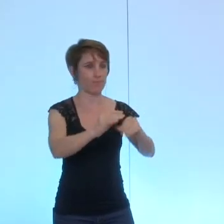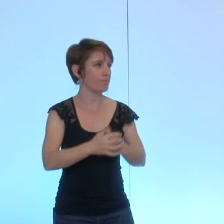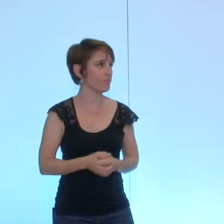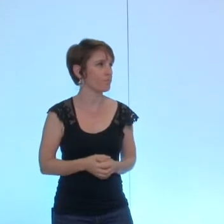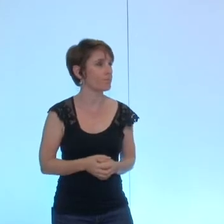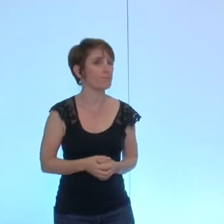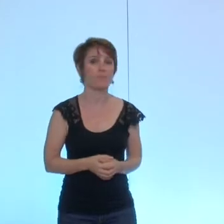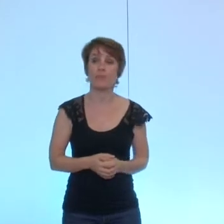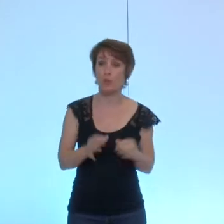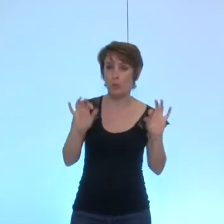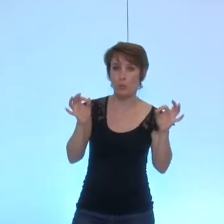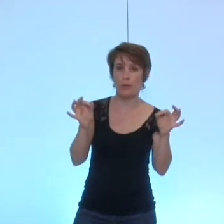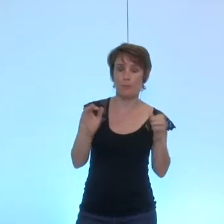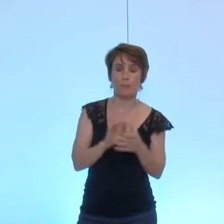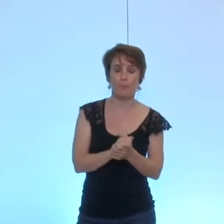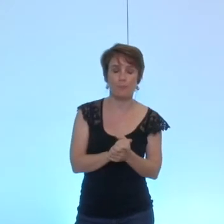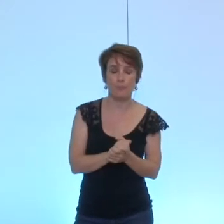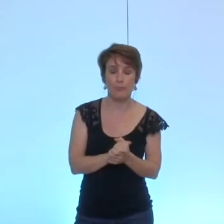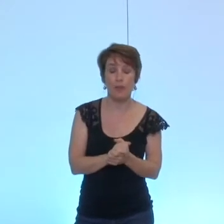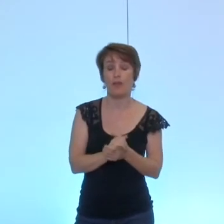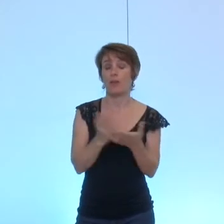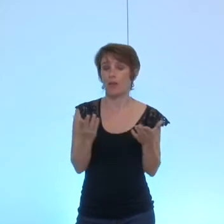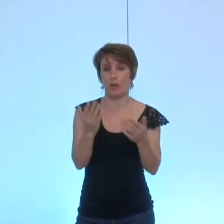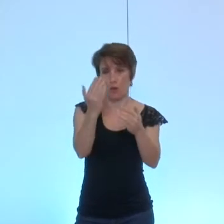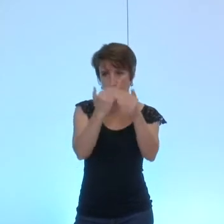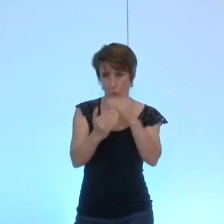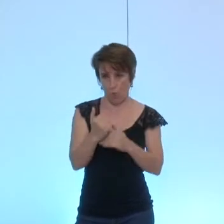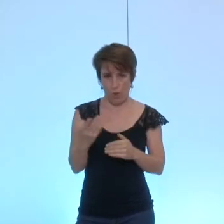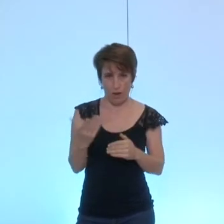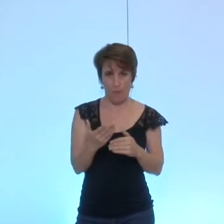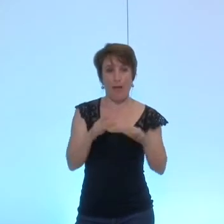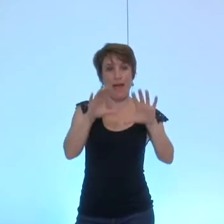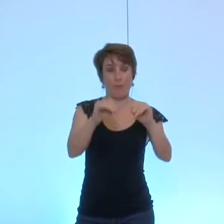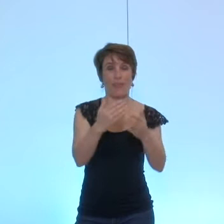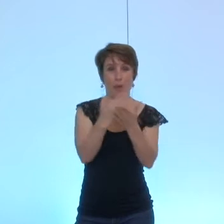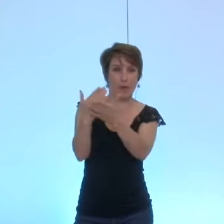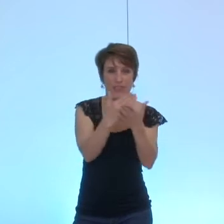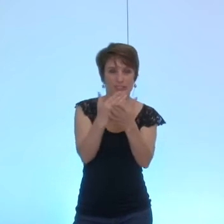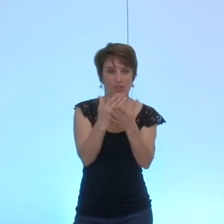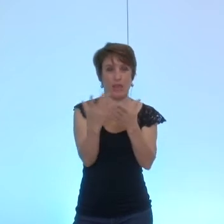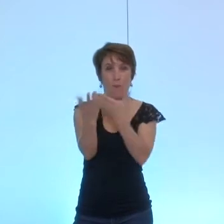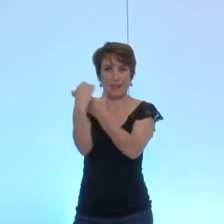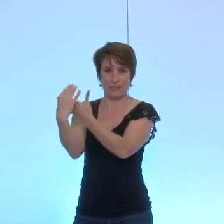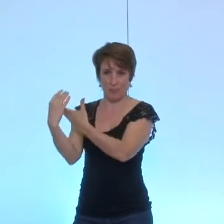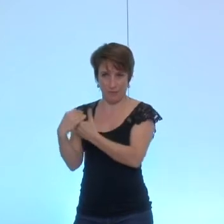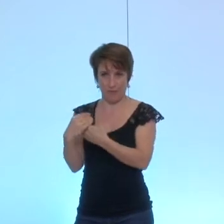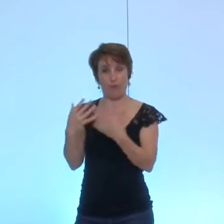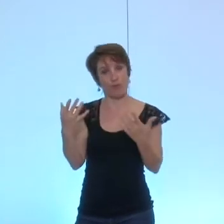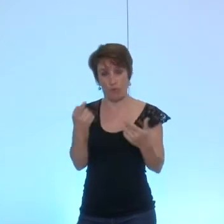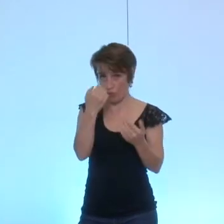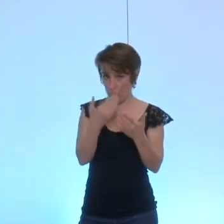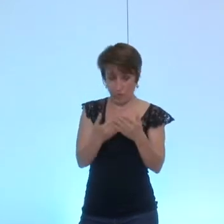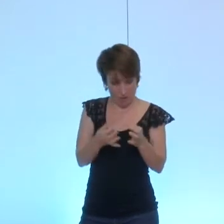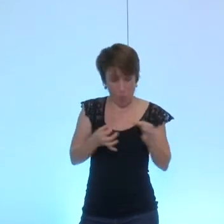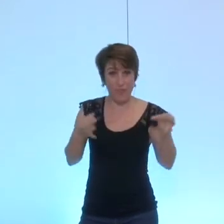oui oui il s'agit donc d'un programme d'habitat partagé participatif et il est proposé de céder du terrain